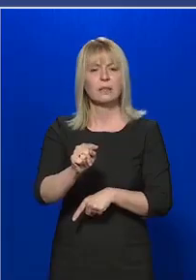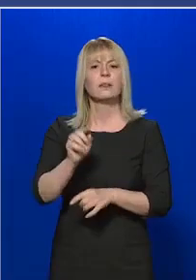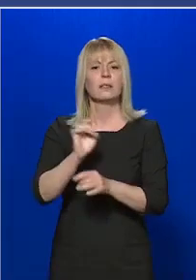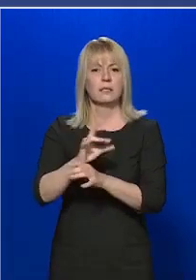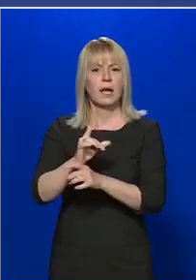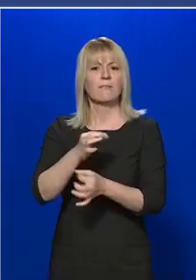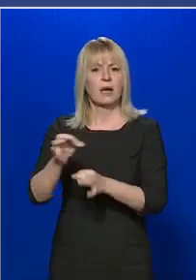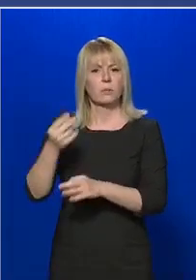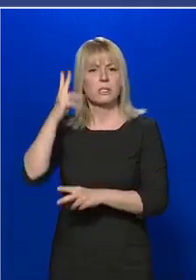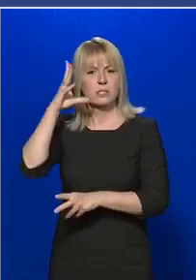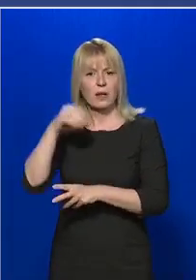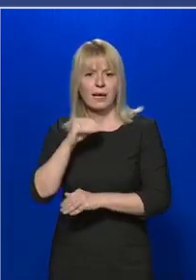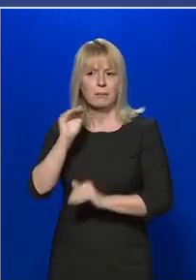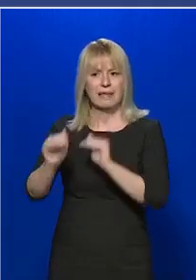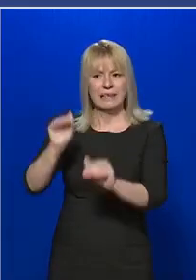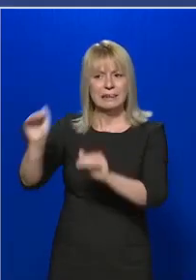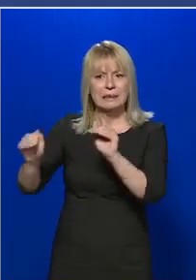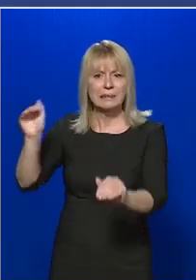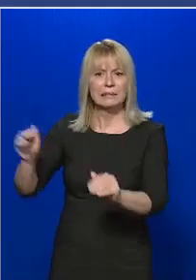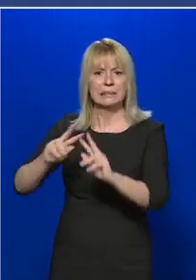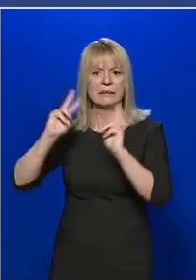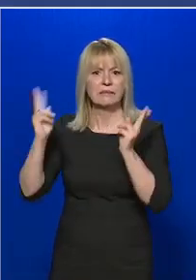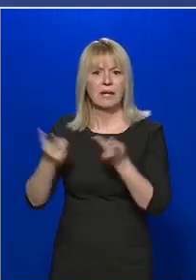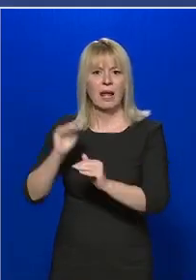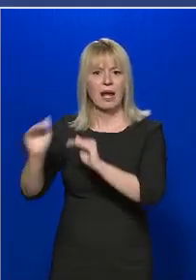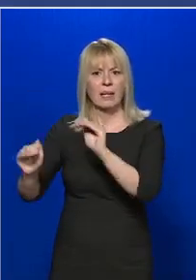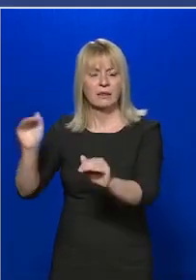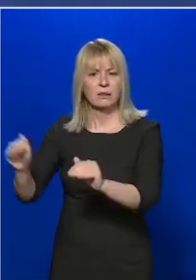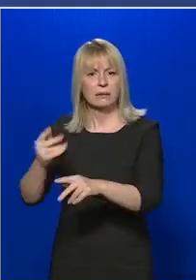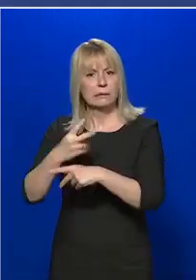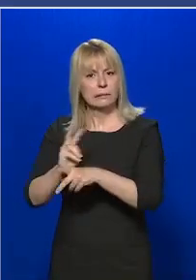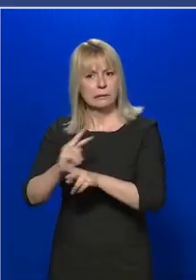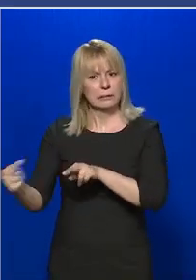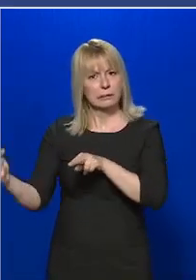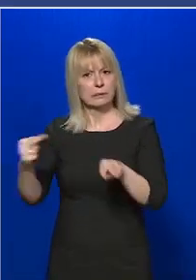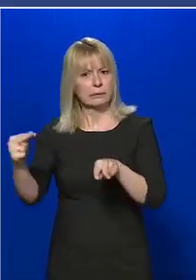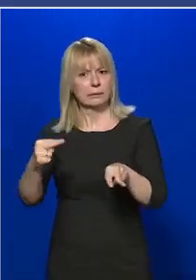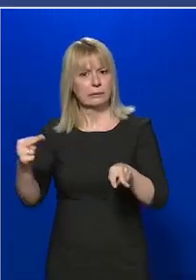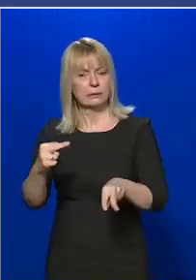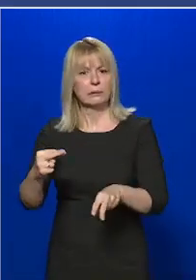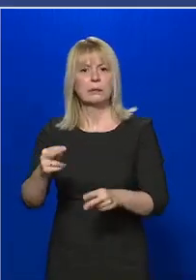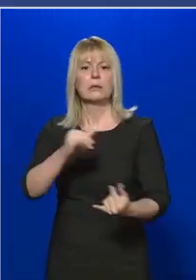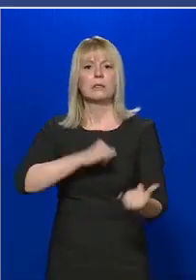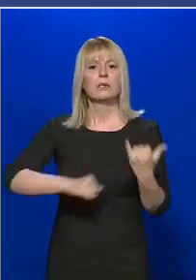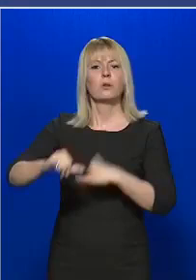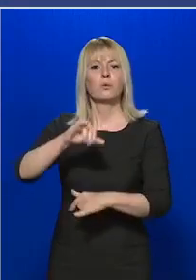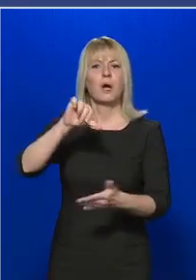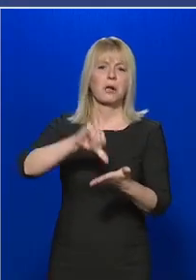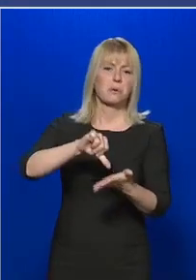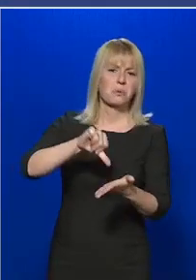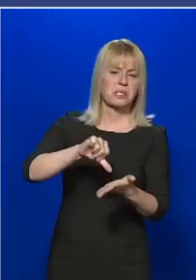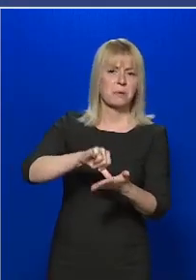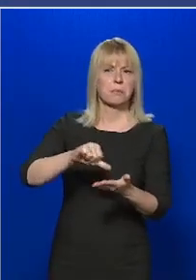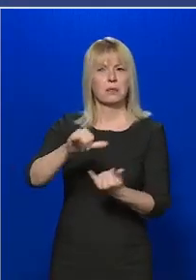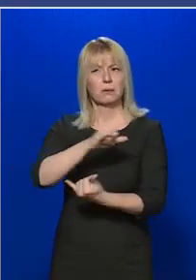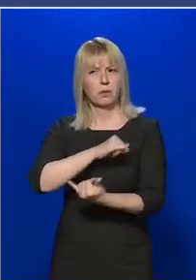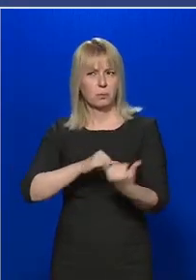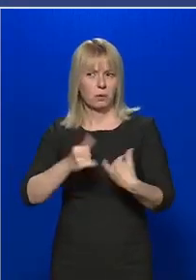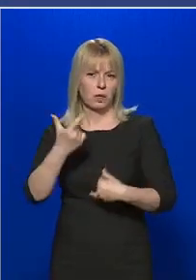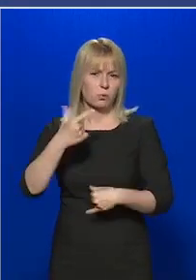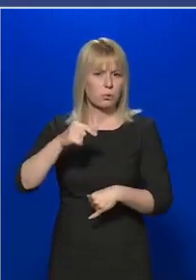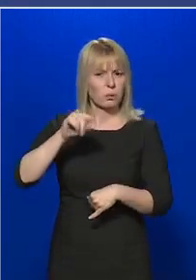szakembereknek és a világnak. január közepén jelzett, január 24